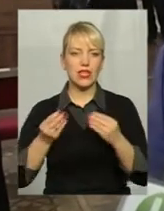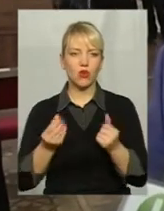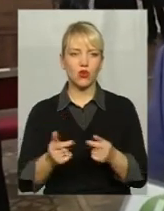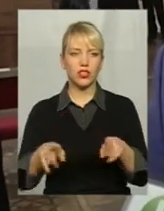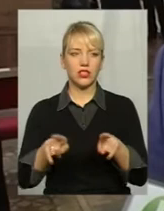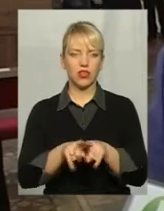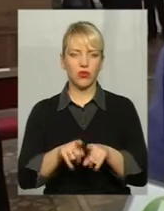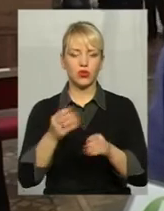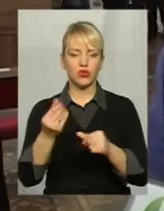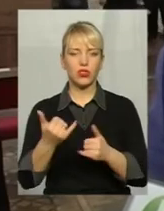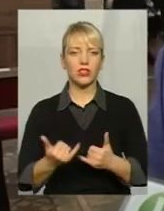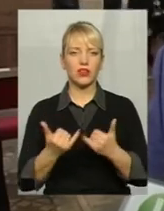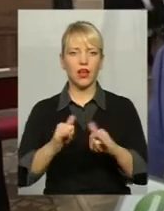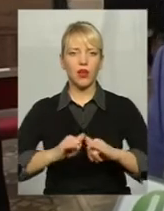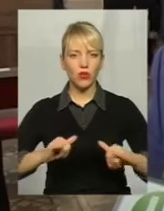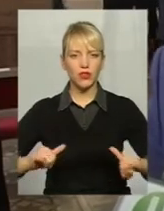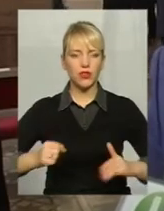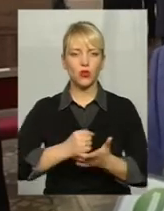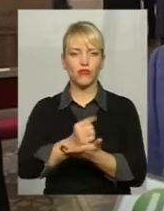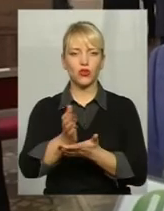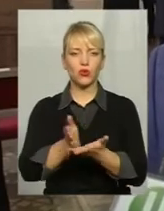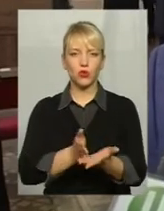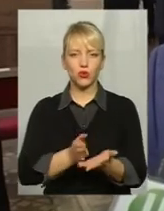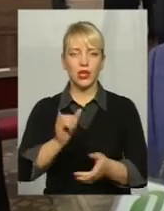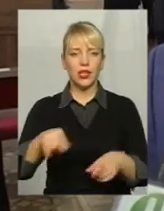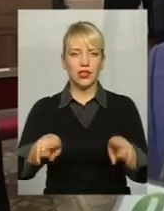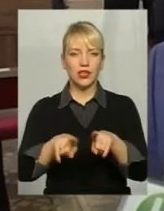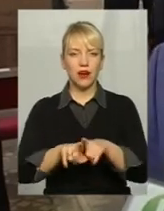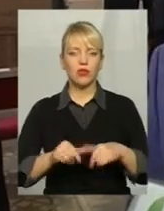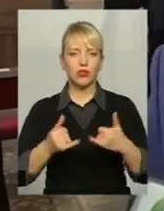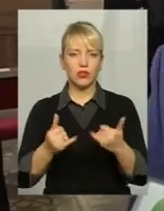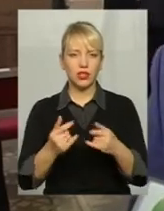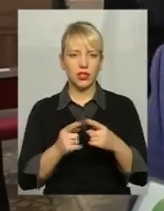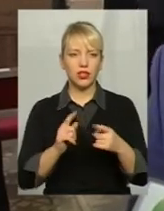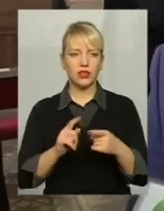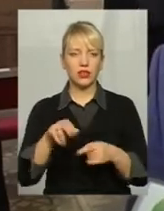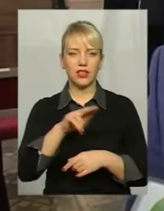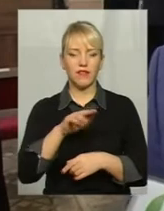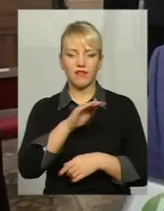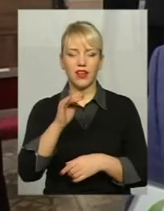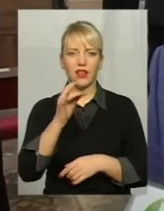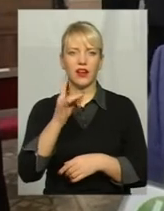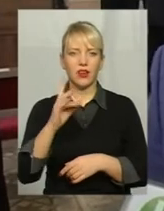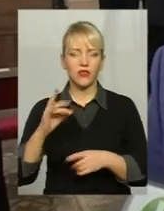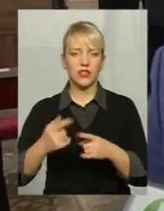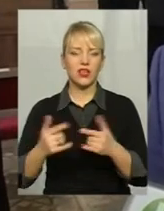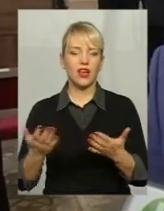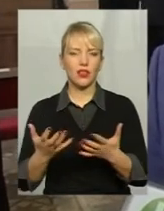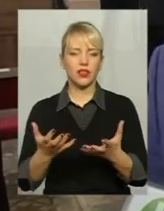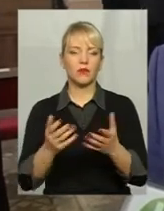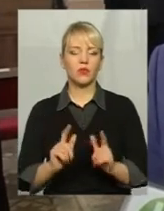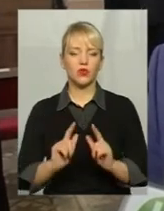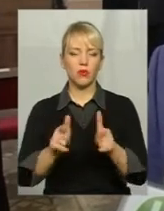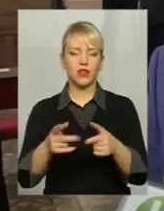також кошти на розвиток інфраструктури використовуємо І також кошти ДФРР, які поступили на підтримку об'єднаних